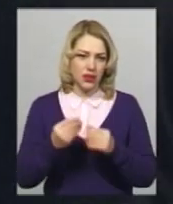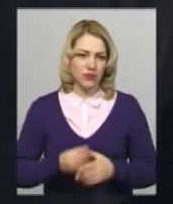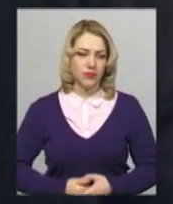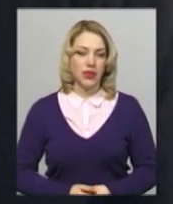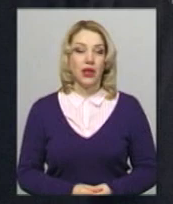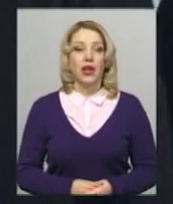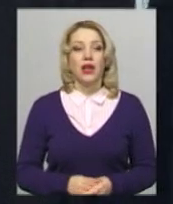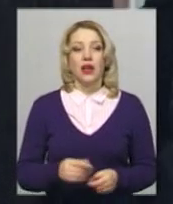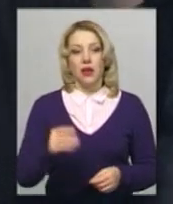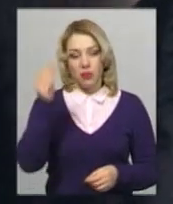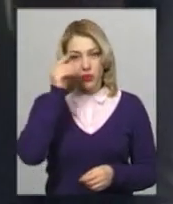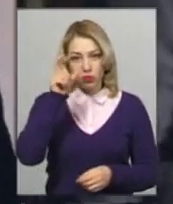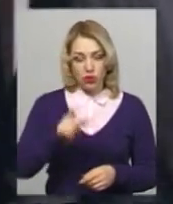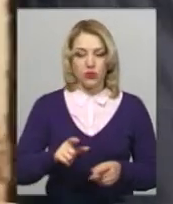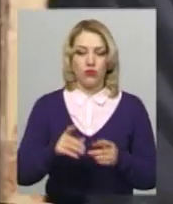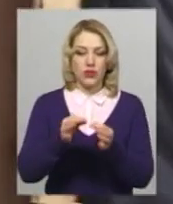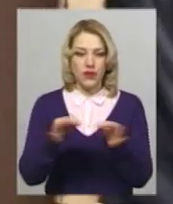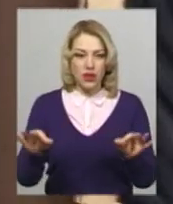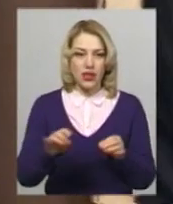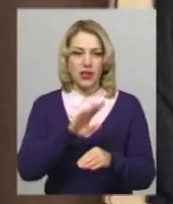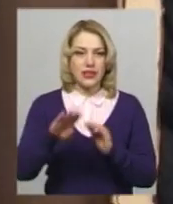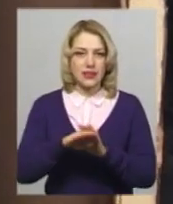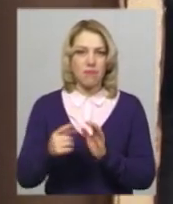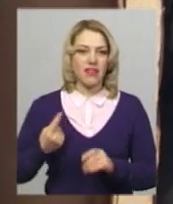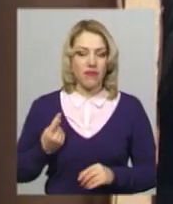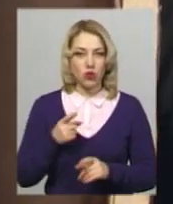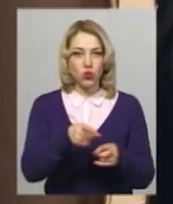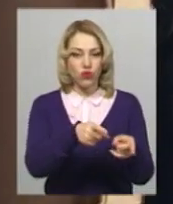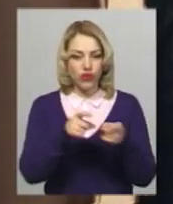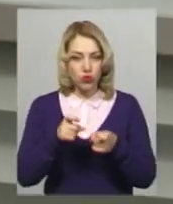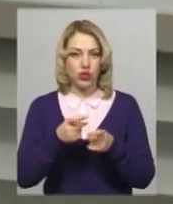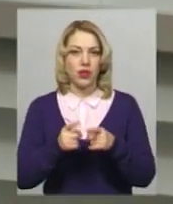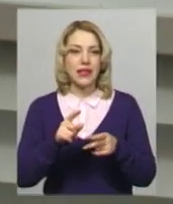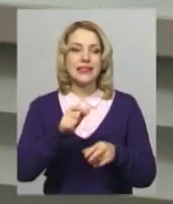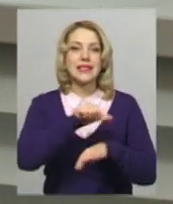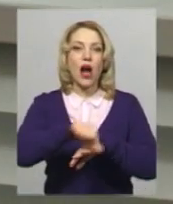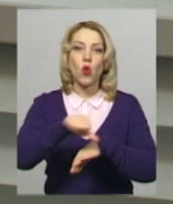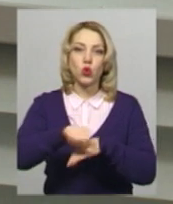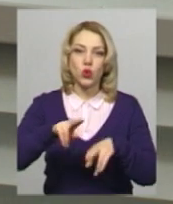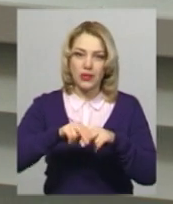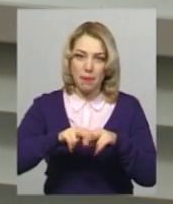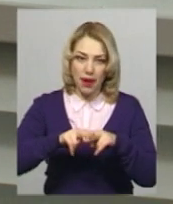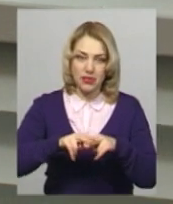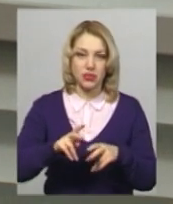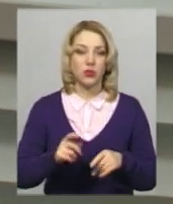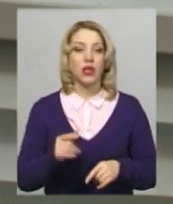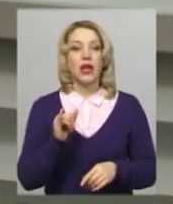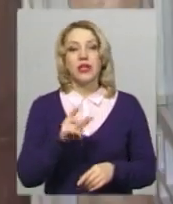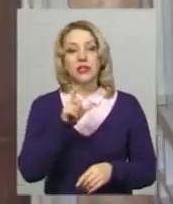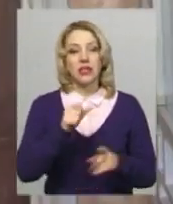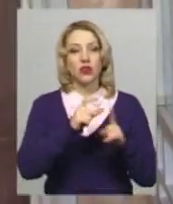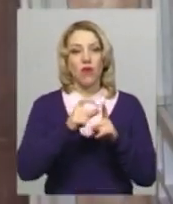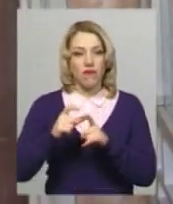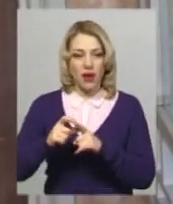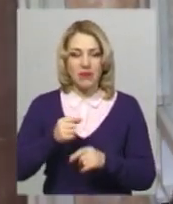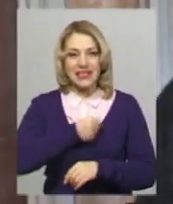Підозрюваною звільнились під варти в залі суду. У нього вилучать закордонний паспорт та інші документи для виїзду за межі країни. За словами старшого